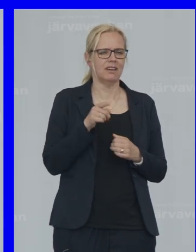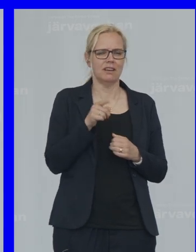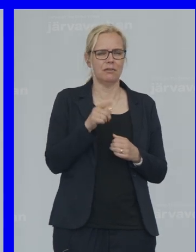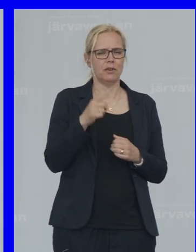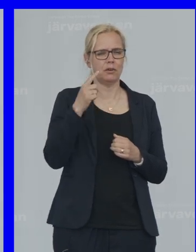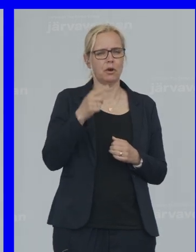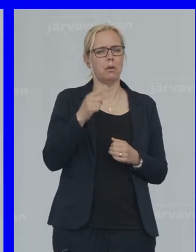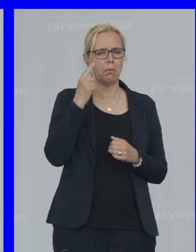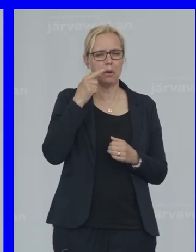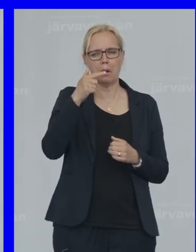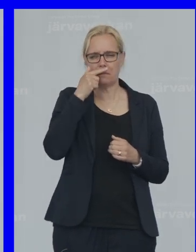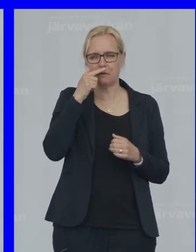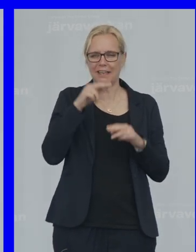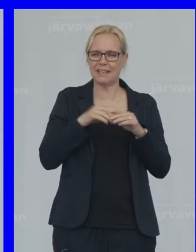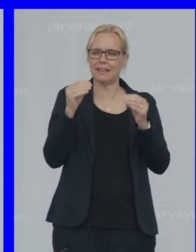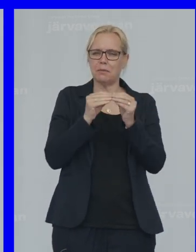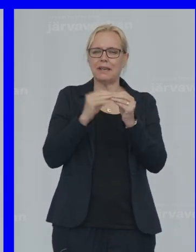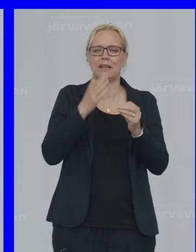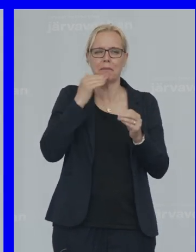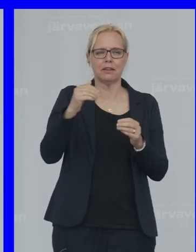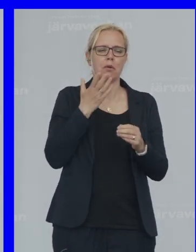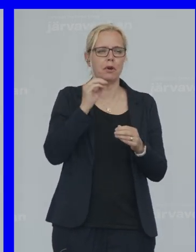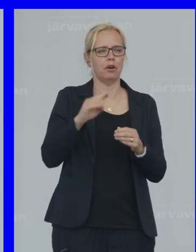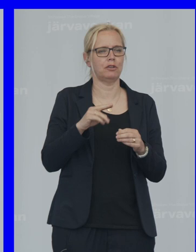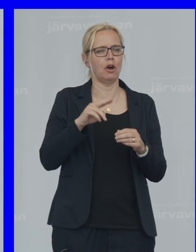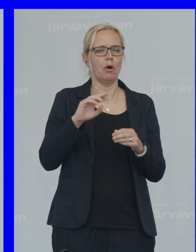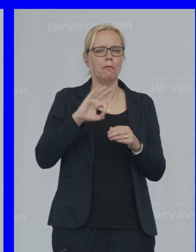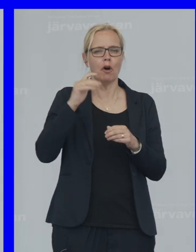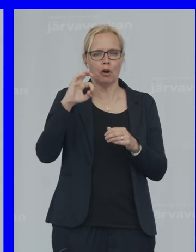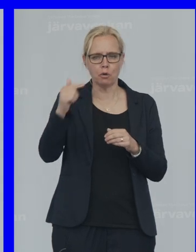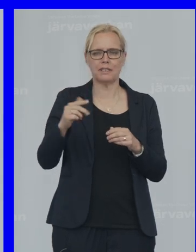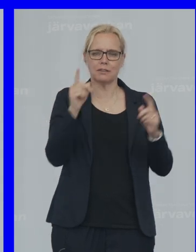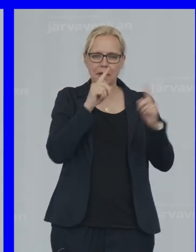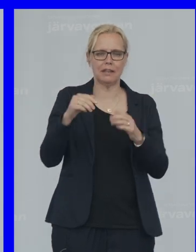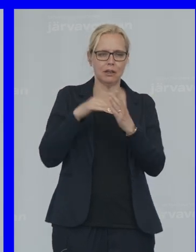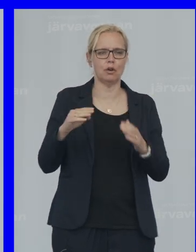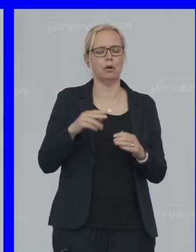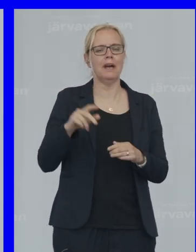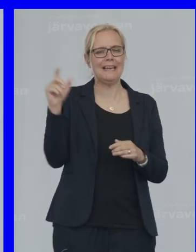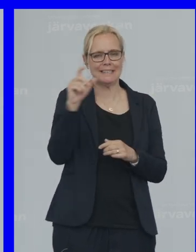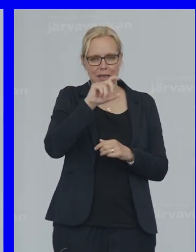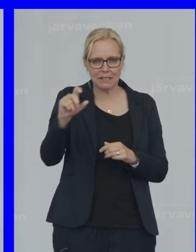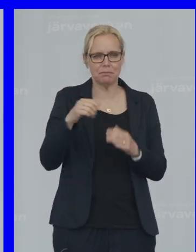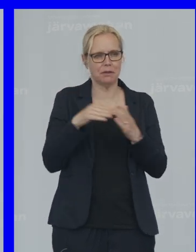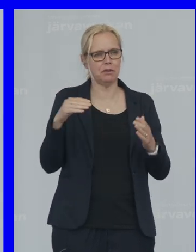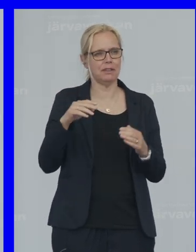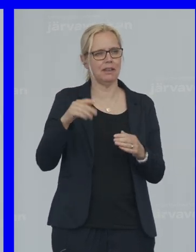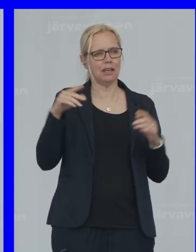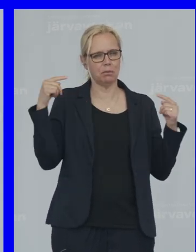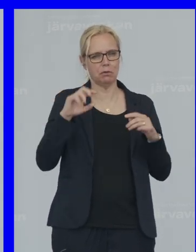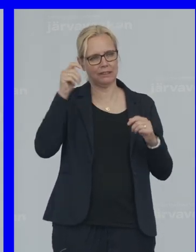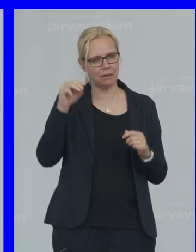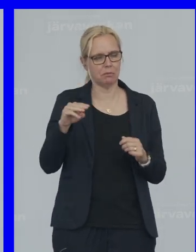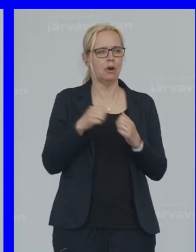blåbruna Bättre Att prata om Förortens människor Som islamister Och gängkriminella Det är lättare Att vända bort